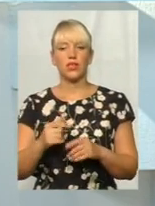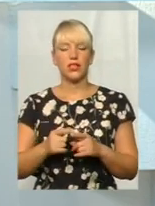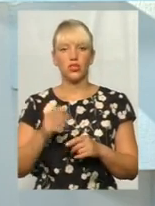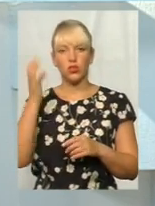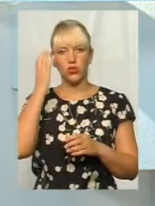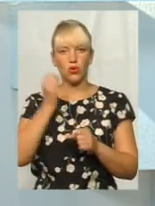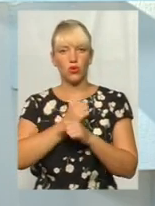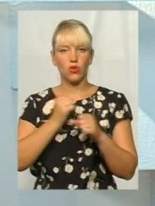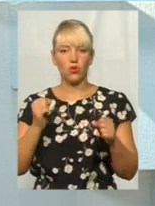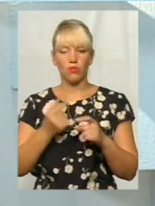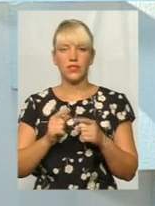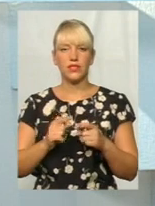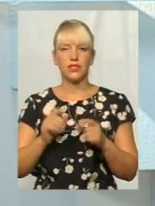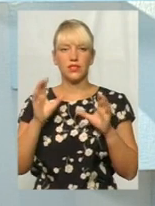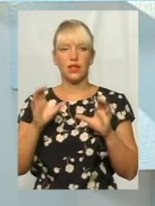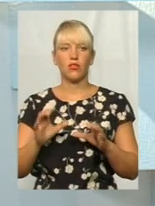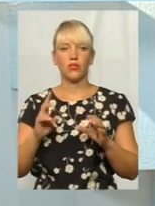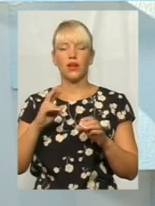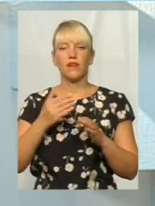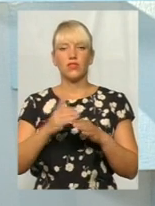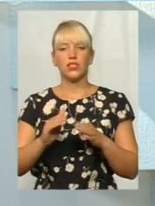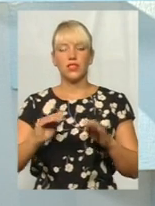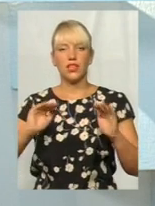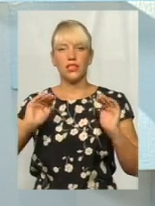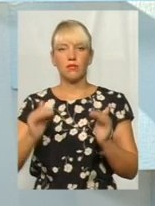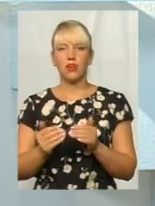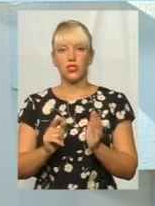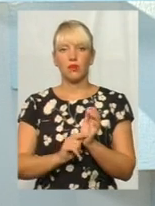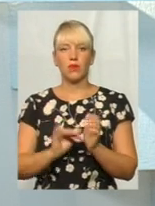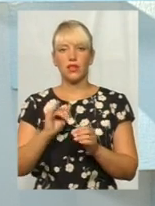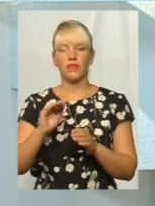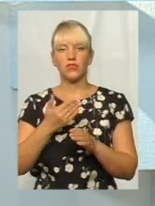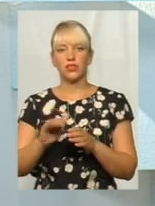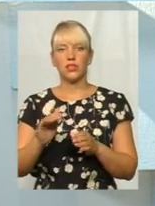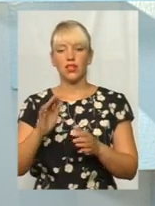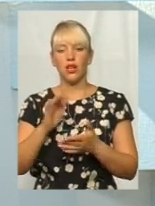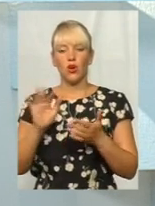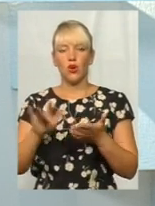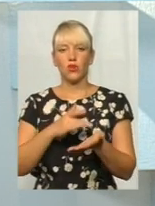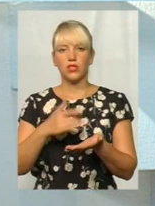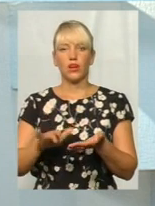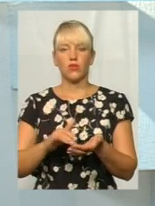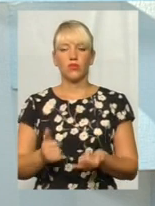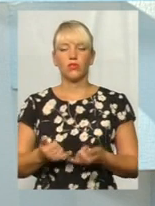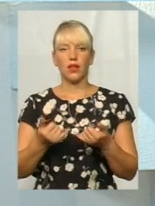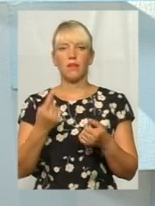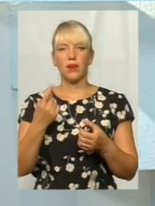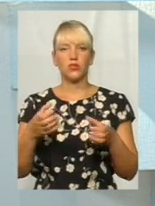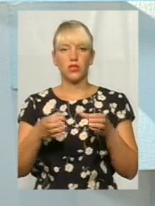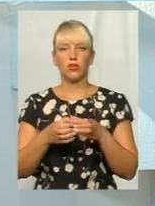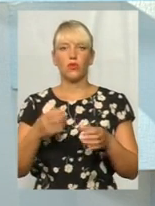зменшення пенсійного віку для призначення пенсії і в частині розрахунку для першої категорії чорнобильців. В них, як було,